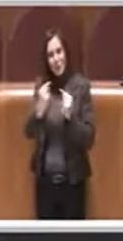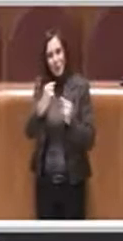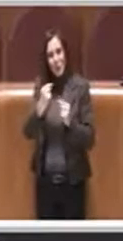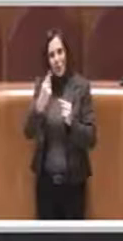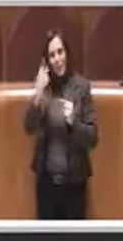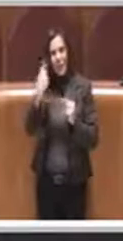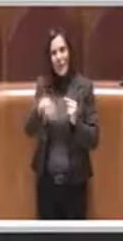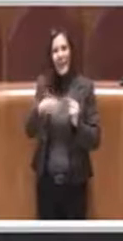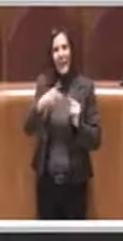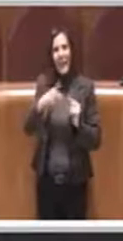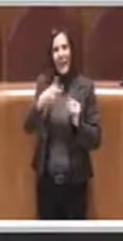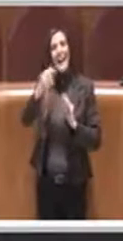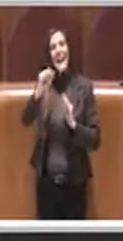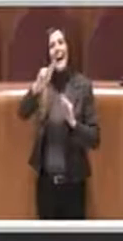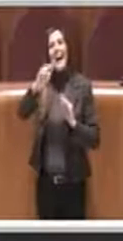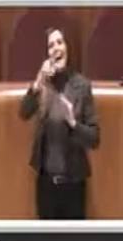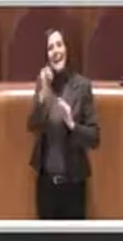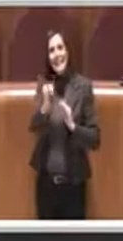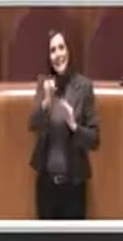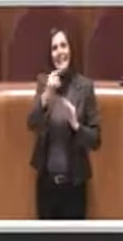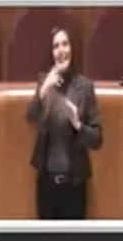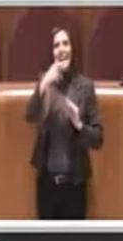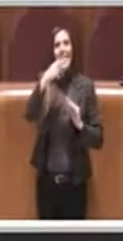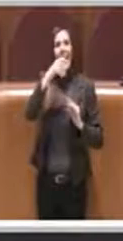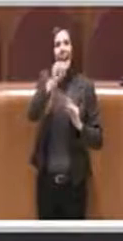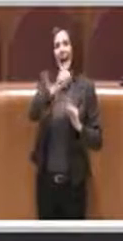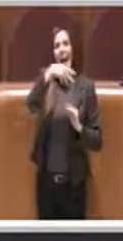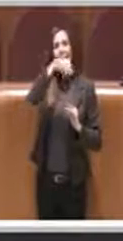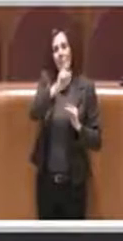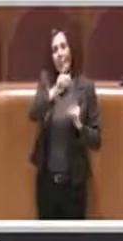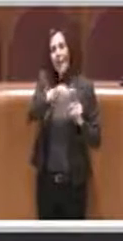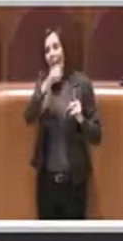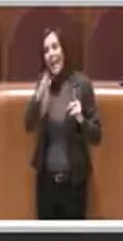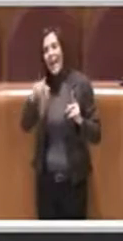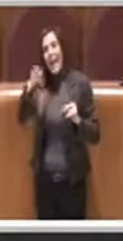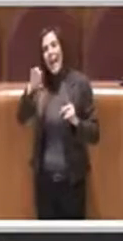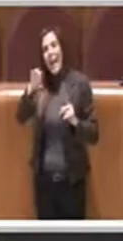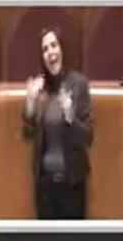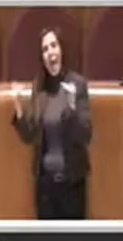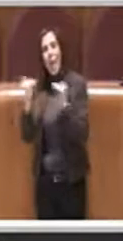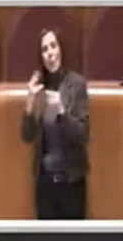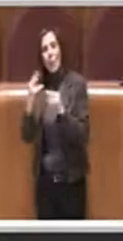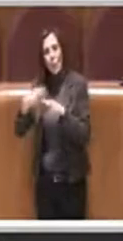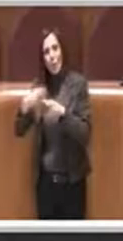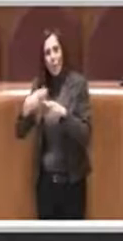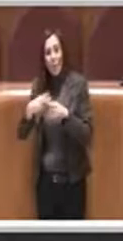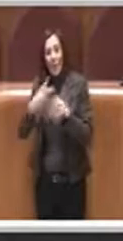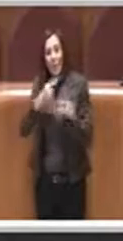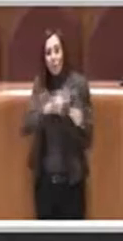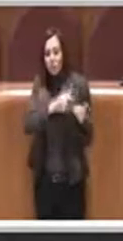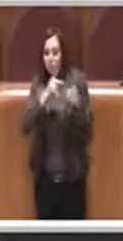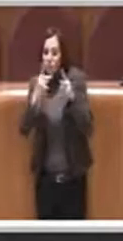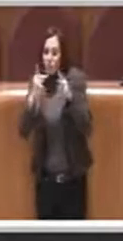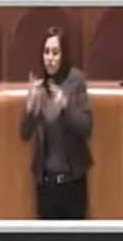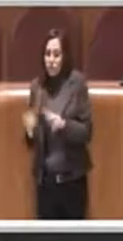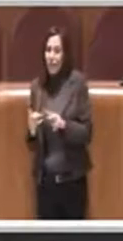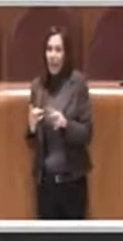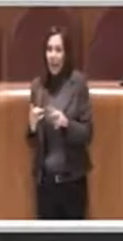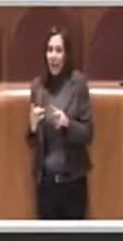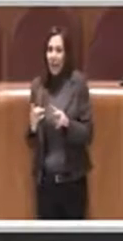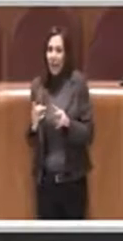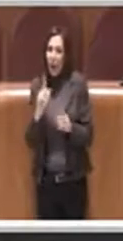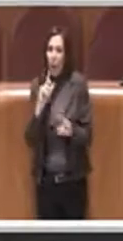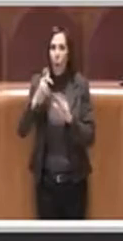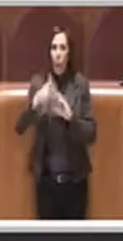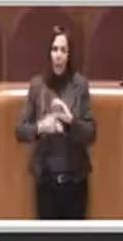Ama a Equaroma che ha generato tutta una serie di problemi e comunque è stato un passaggio decisamente complesso